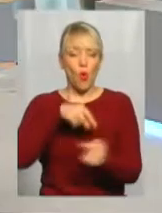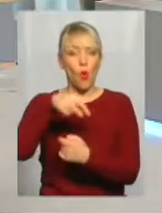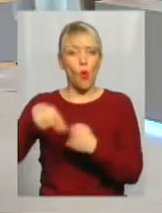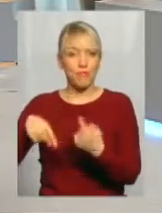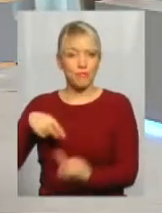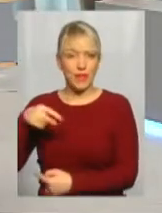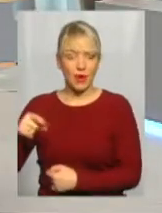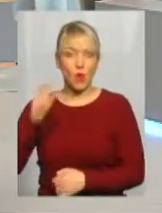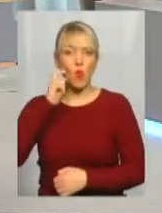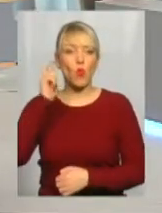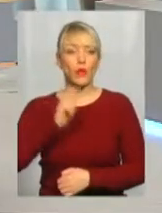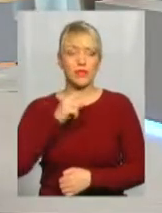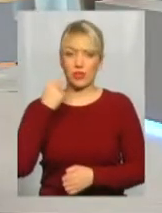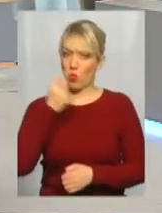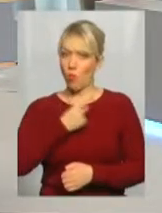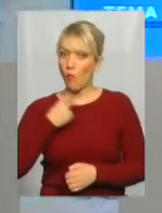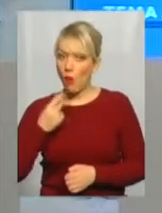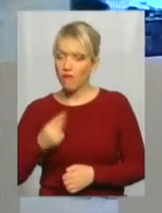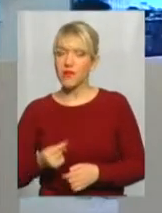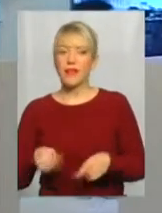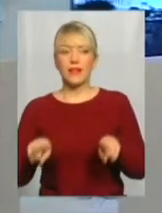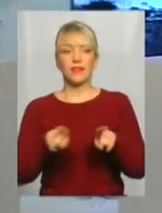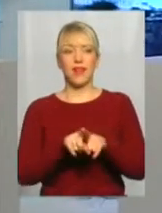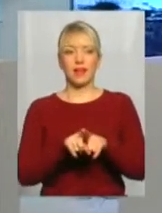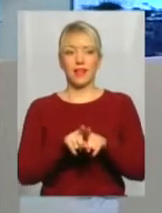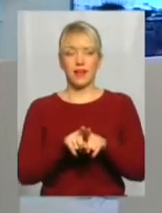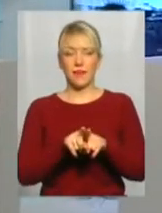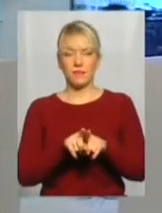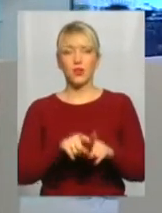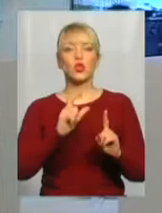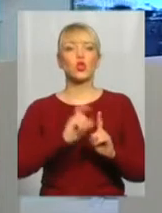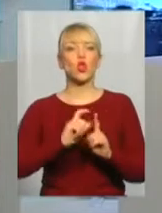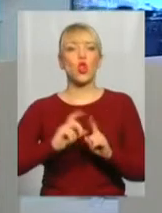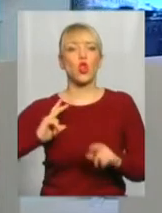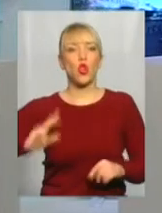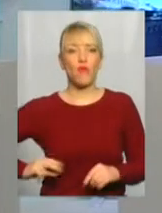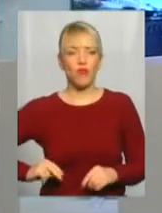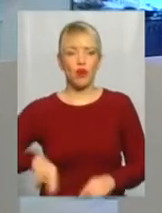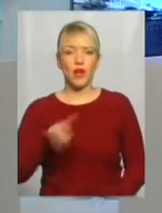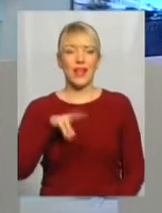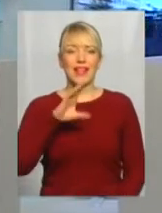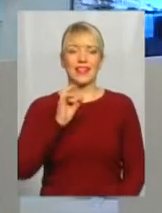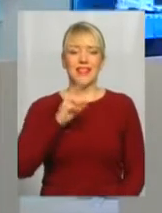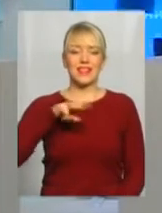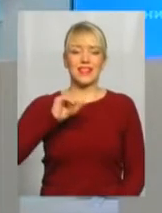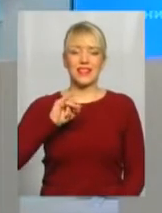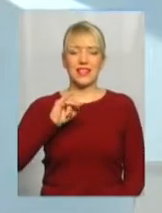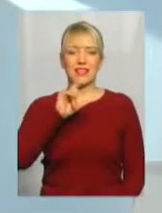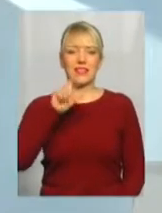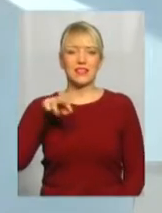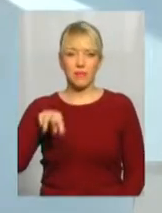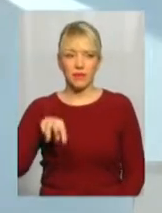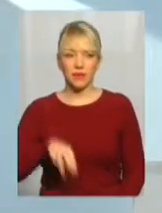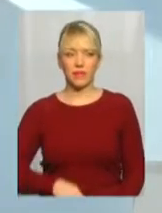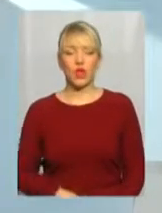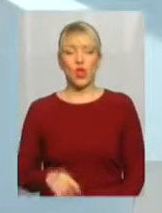української мови таке англо-французьке слово як «дендизм». Тарас Шевченко був